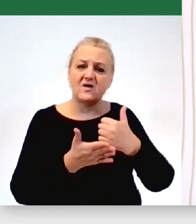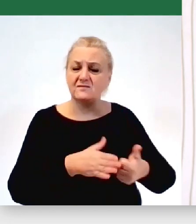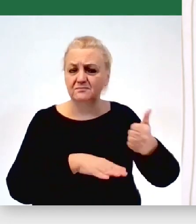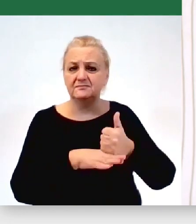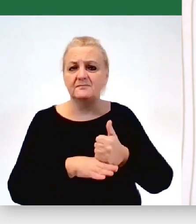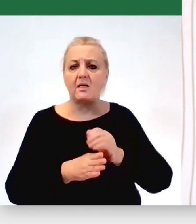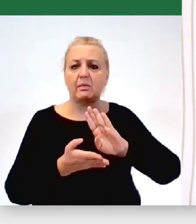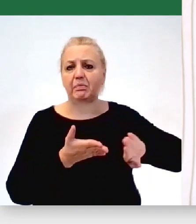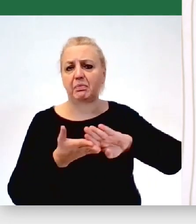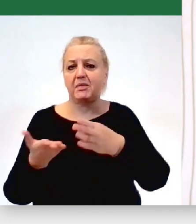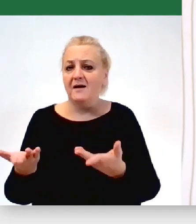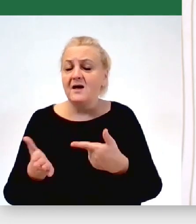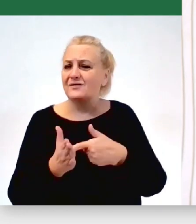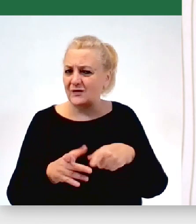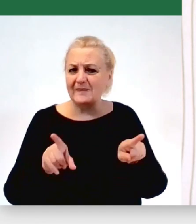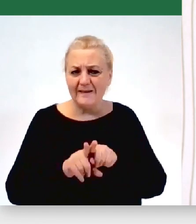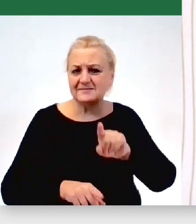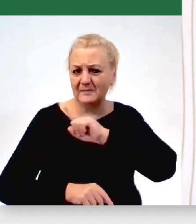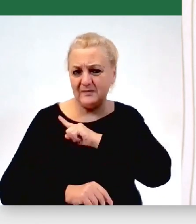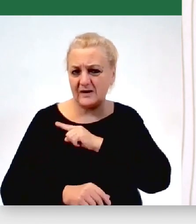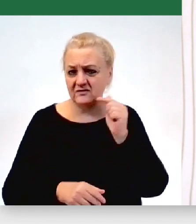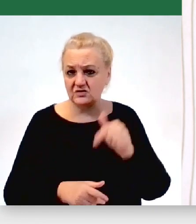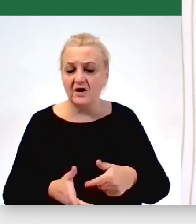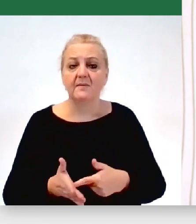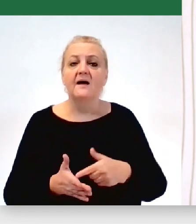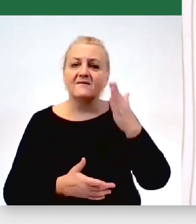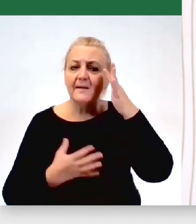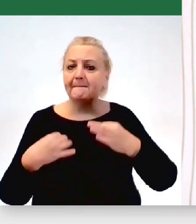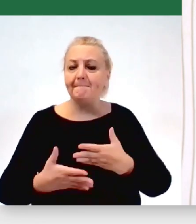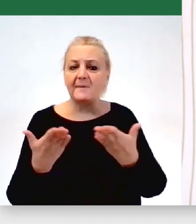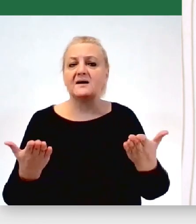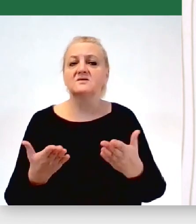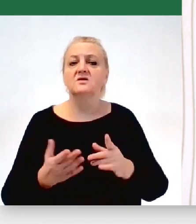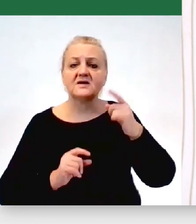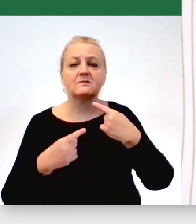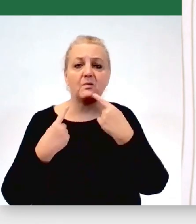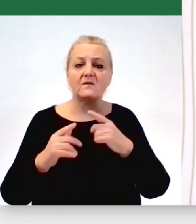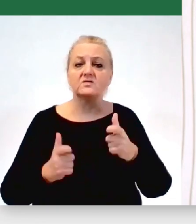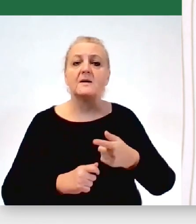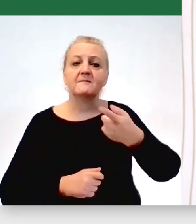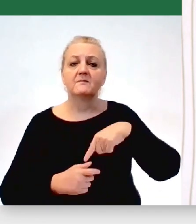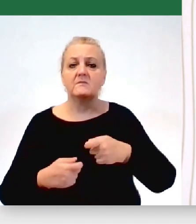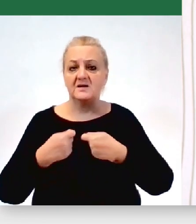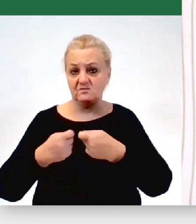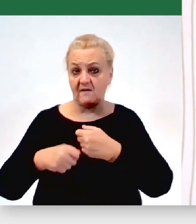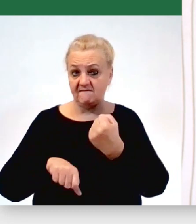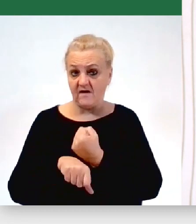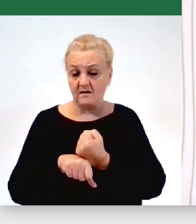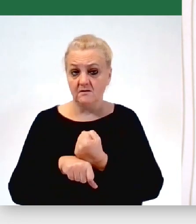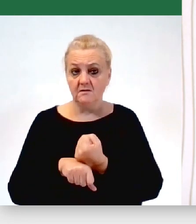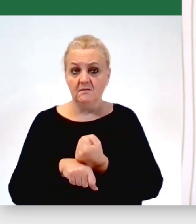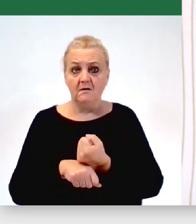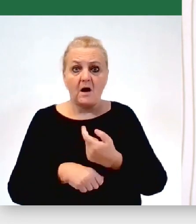na to też proszę zwrócić uwagę. Że wiecie państwo, pada stwierdzenie, że my będziemy sprzedawać węgiel, jeżeli my w ogóle nie mamy